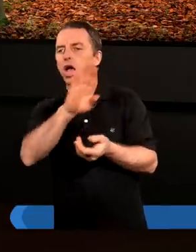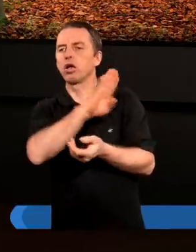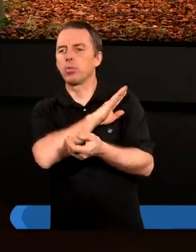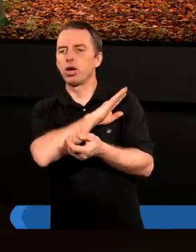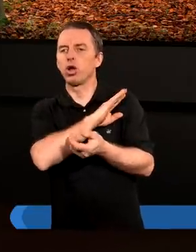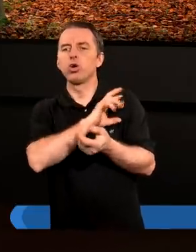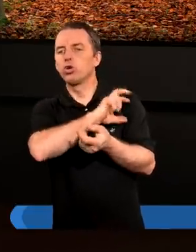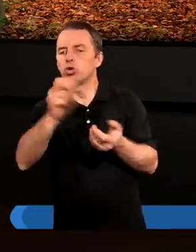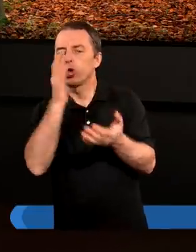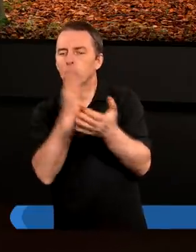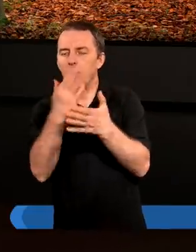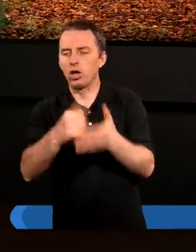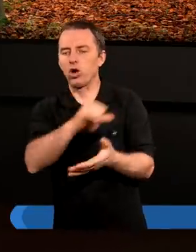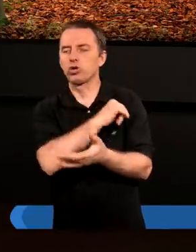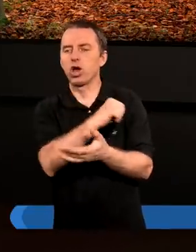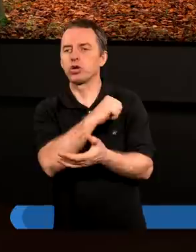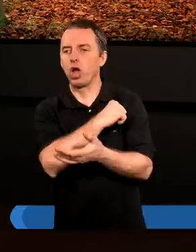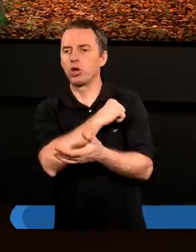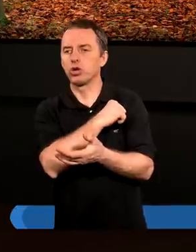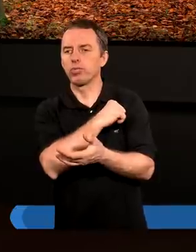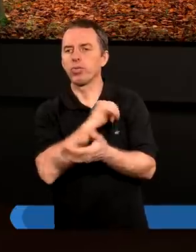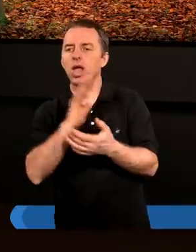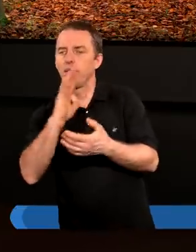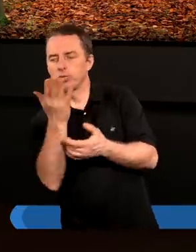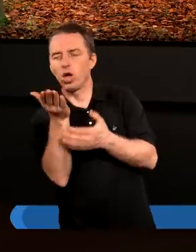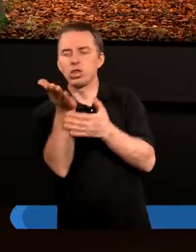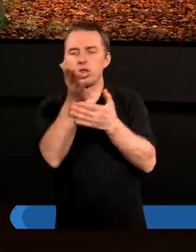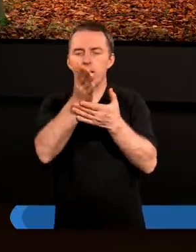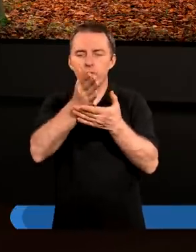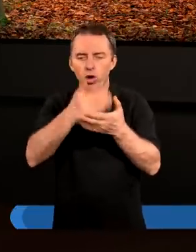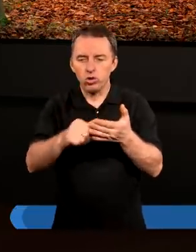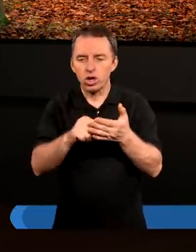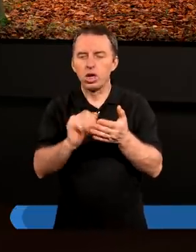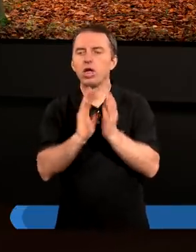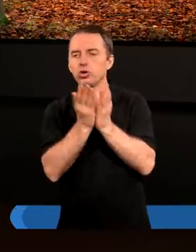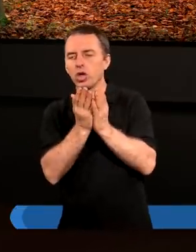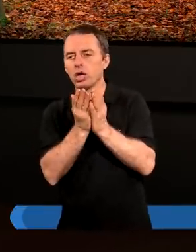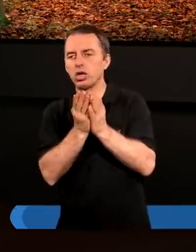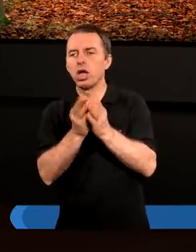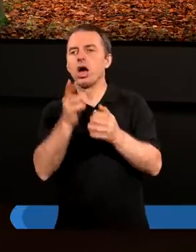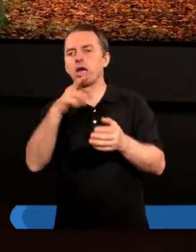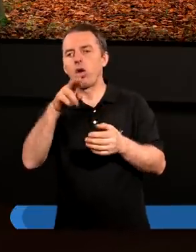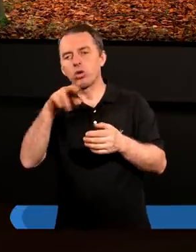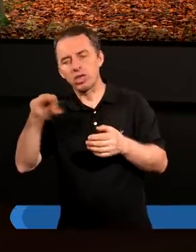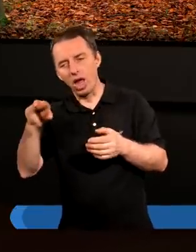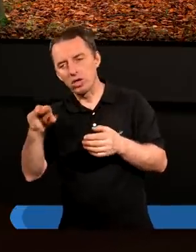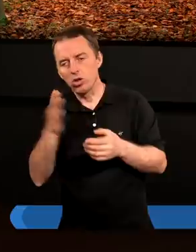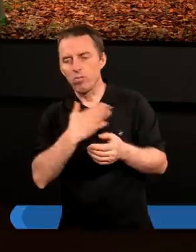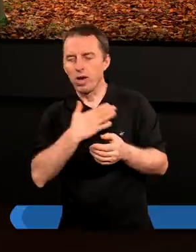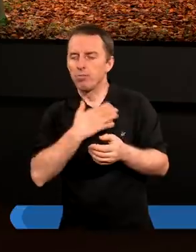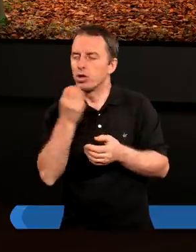tylko grzeszności? W piątym rozdziale Księgi Rodzaju mamy ciekawą myśl.